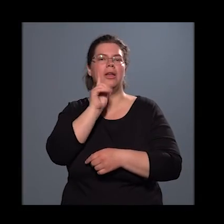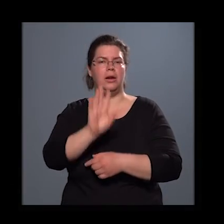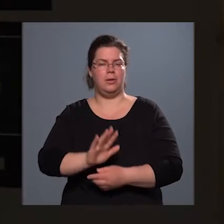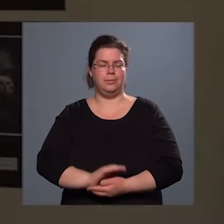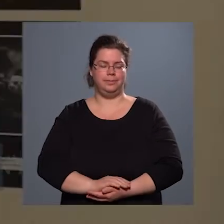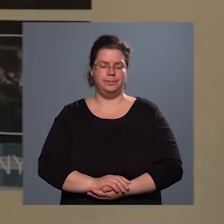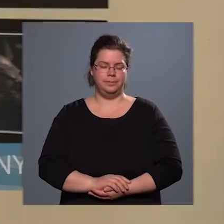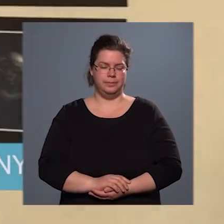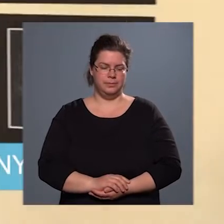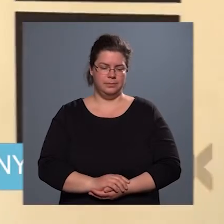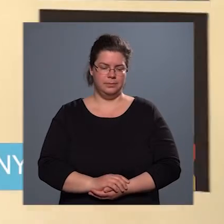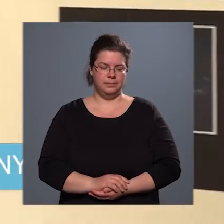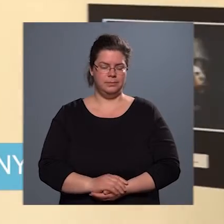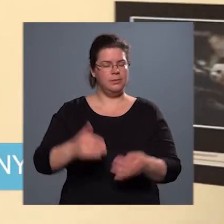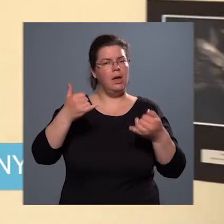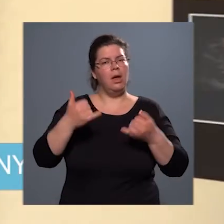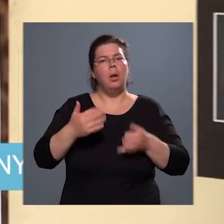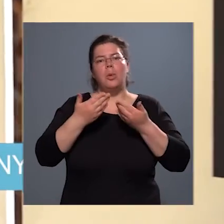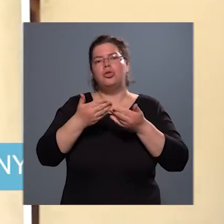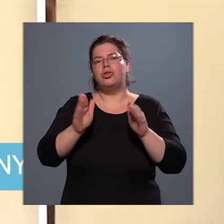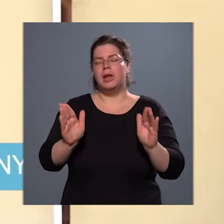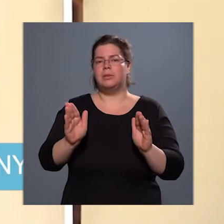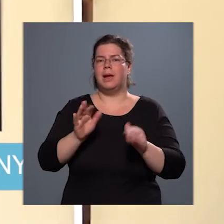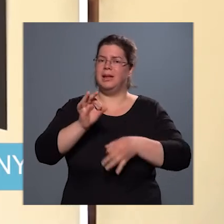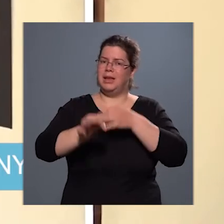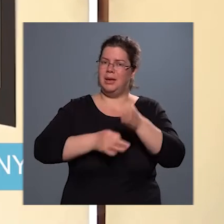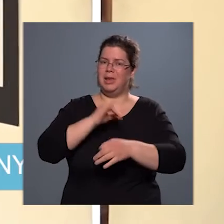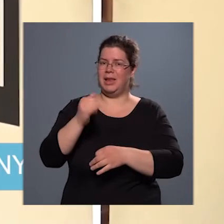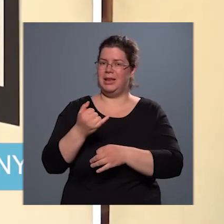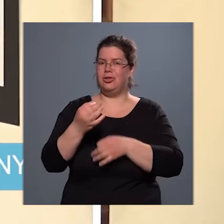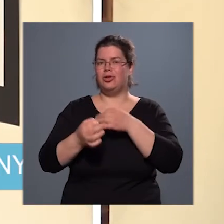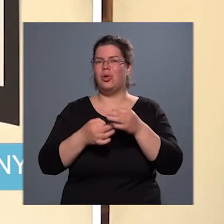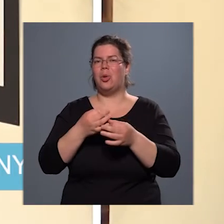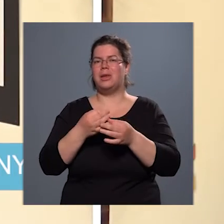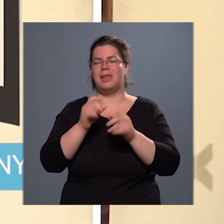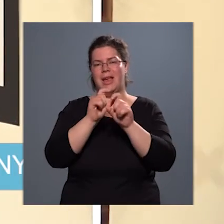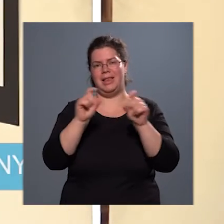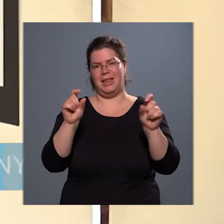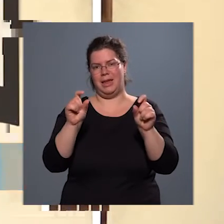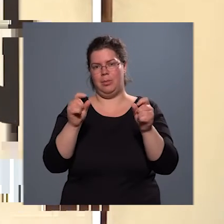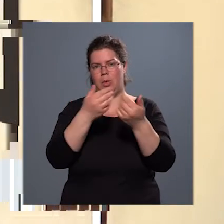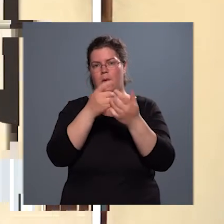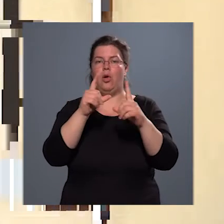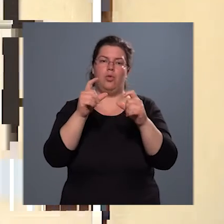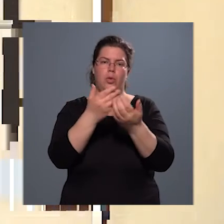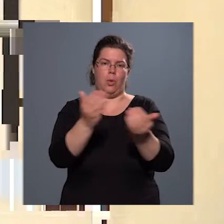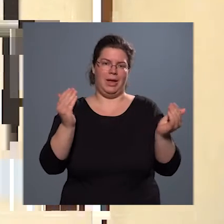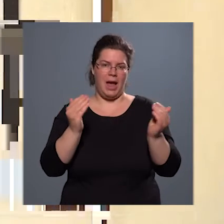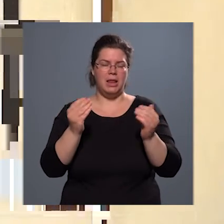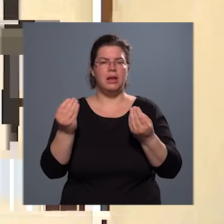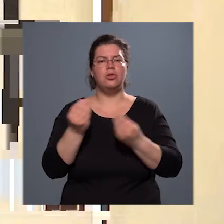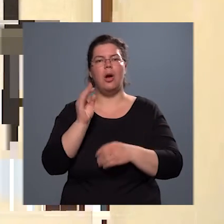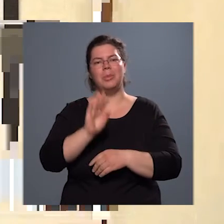Most nyílt meg a Természet és Környezet című fotókiállítás, amelyre a kerület